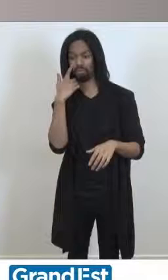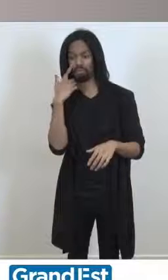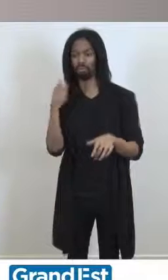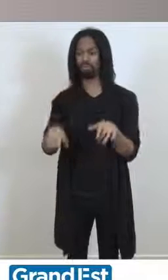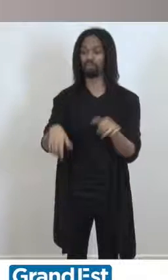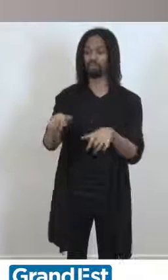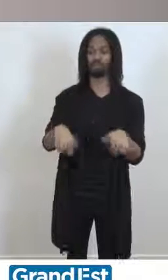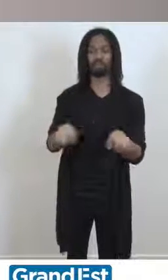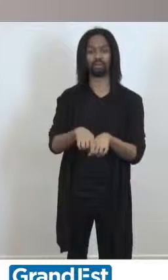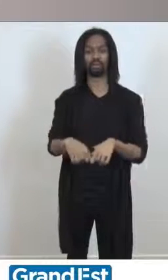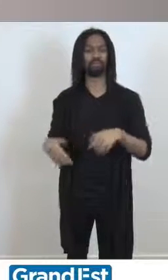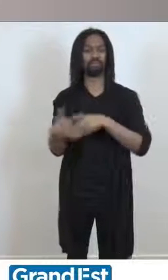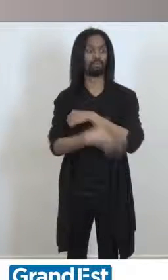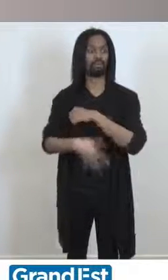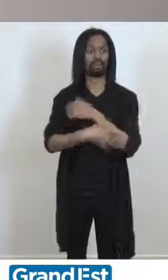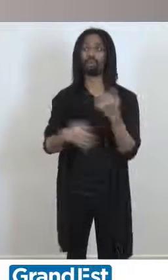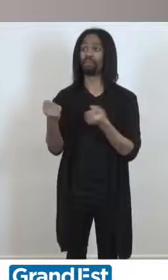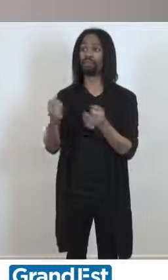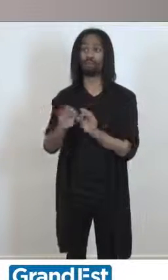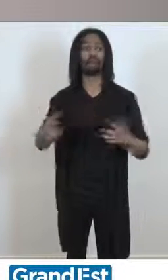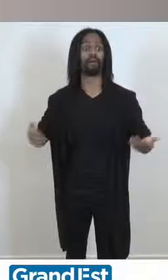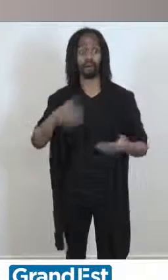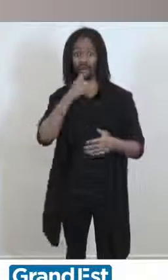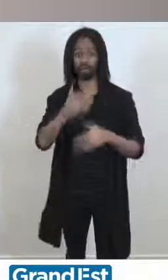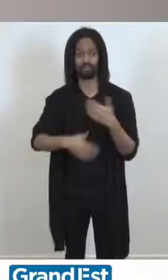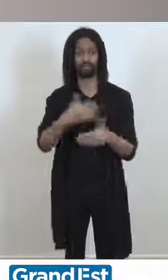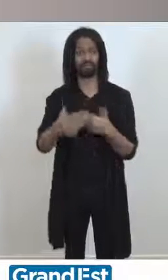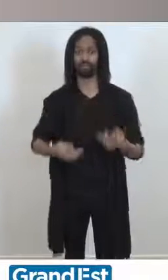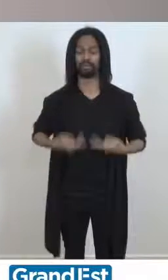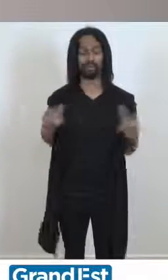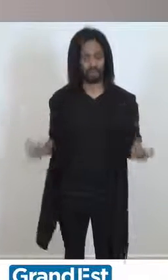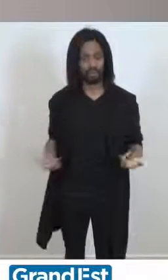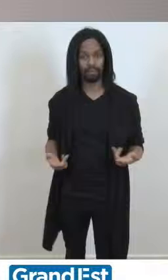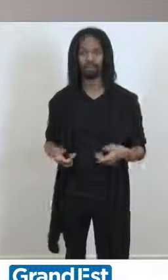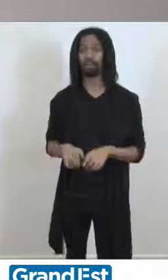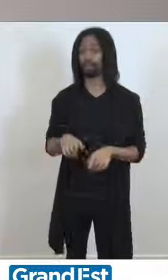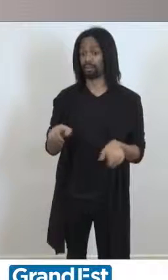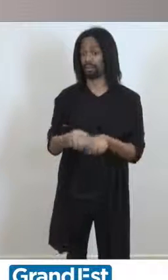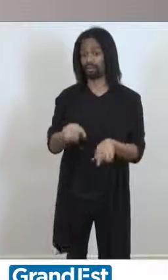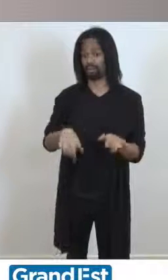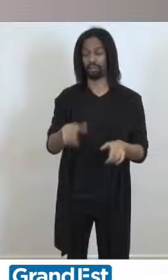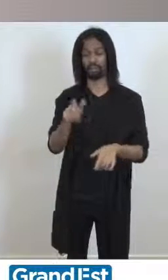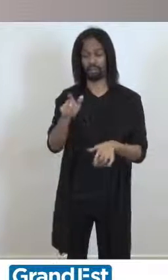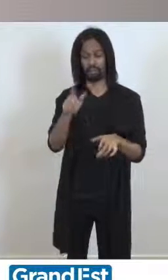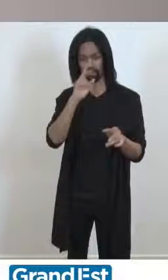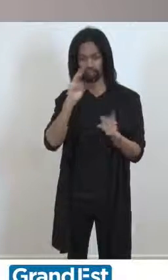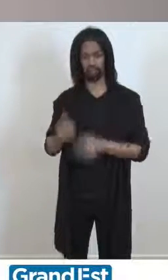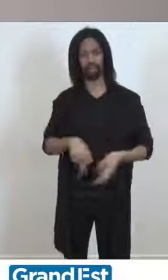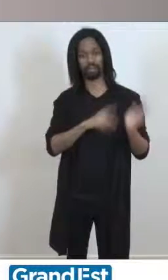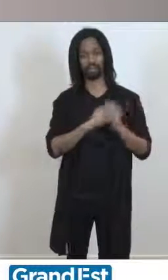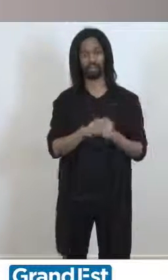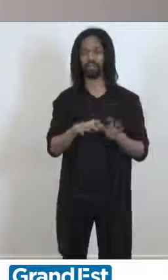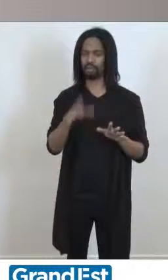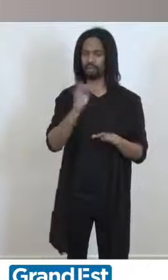'en ruralité, sans voiture, on ne peut vivre et que sans paysans, non plus. Et d'ailleurs, Christian Guirlager l'a rappelé aussi tout à l'heure, ne pas opposer sans arrêt